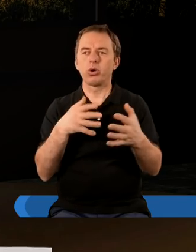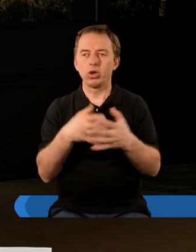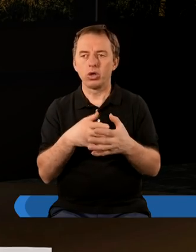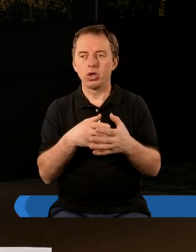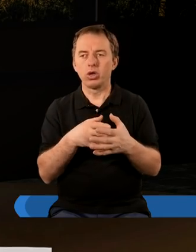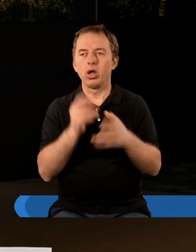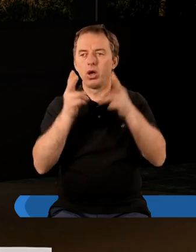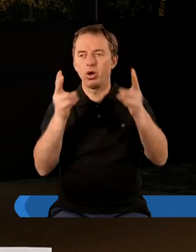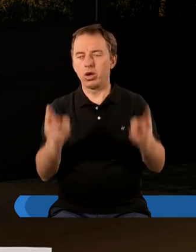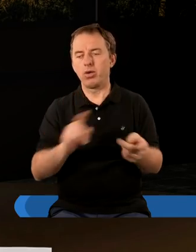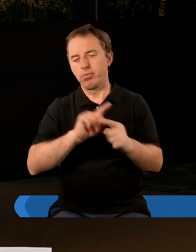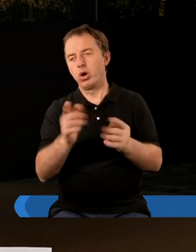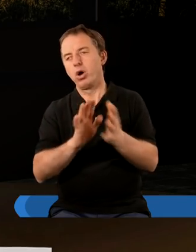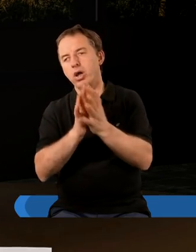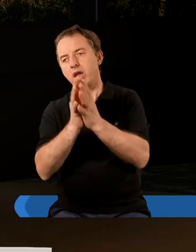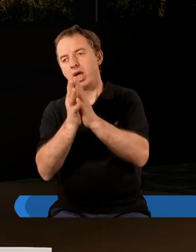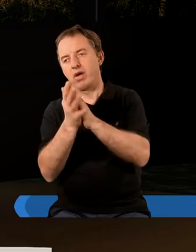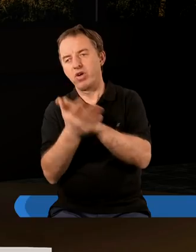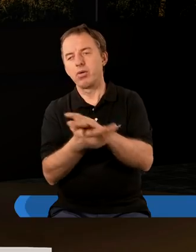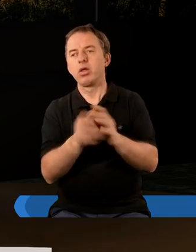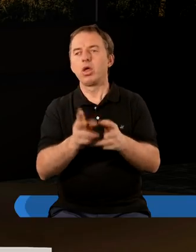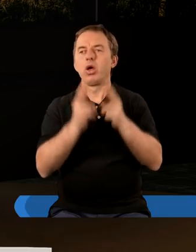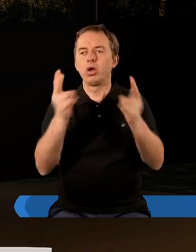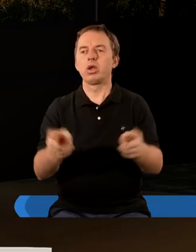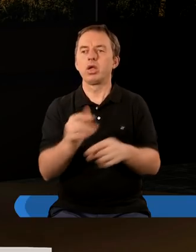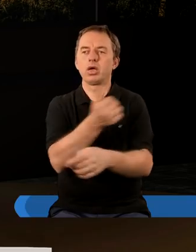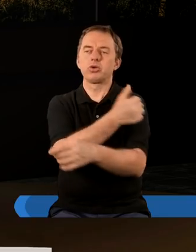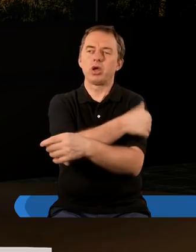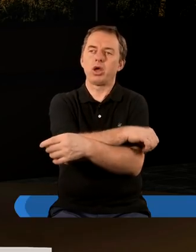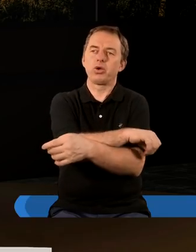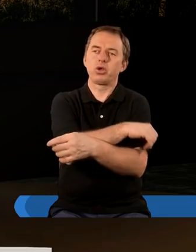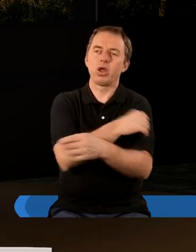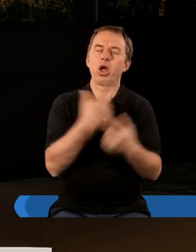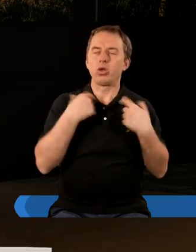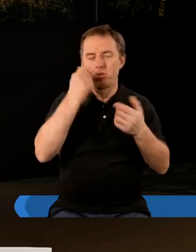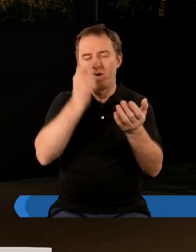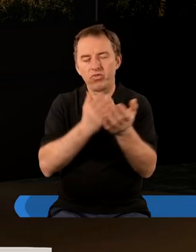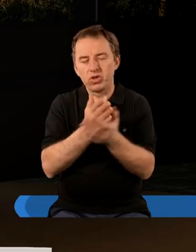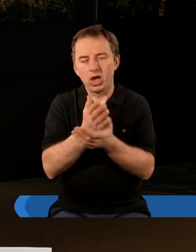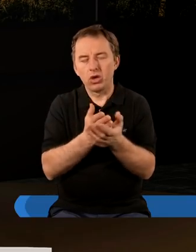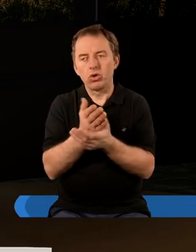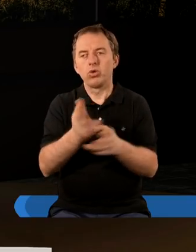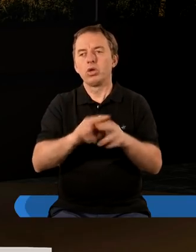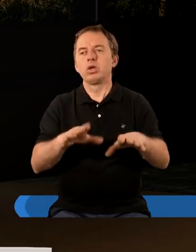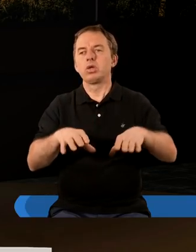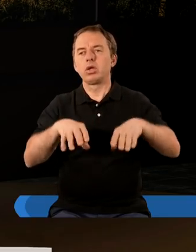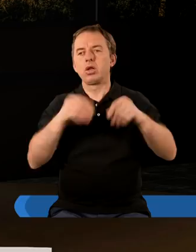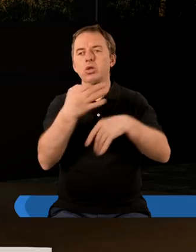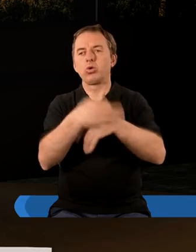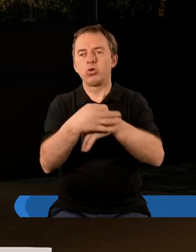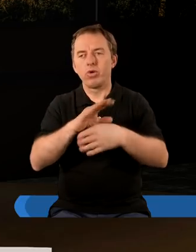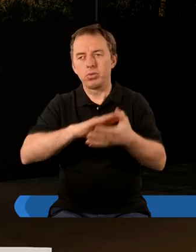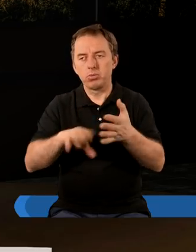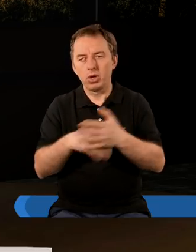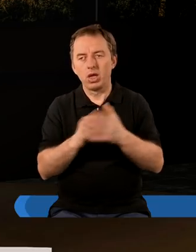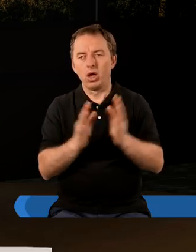dotyczy tego okresu po reformacji czyli po okresie gdzie chrześcijanie czy osoby wierzące to jest które zaczynają studiować